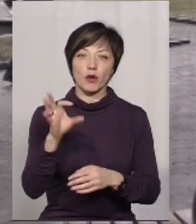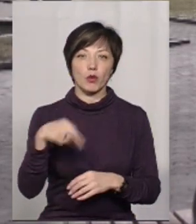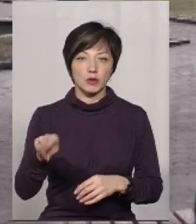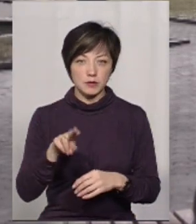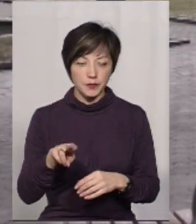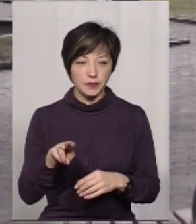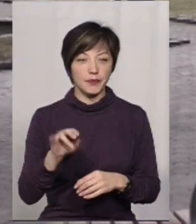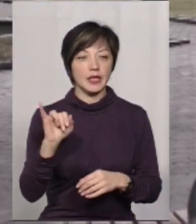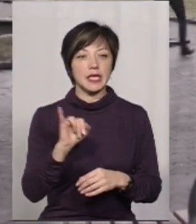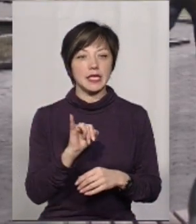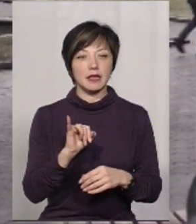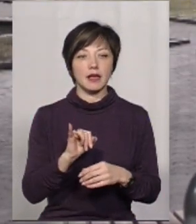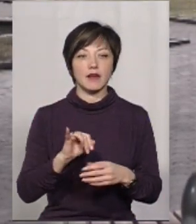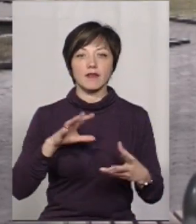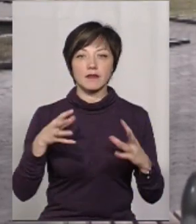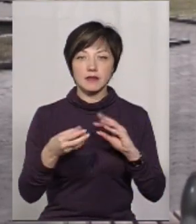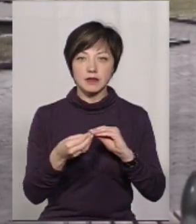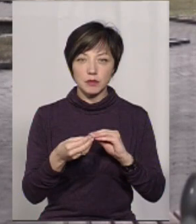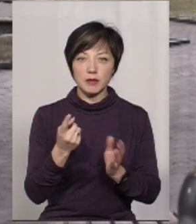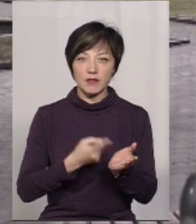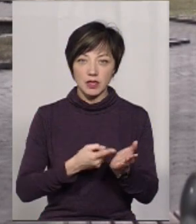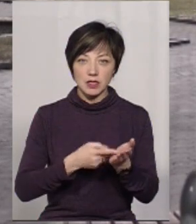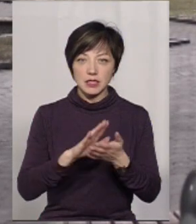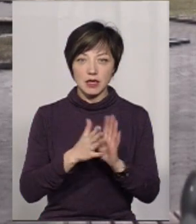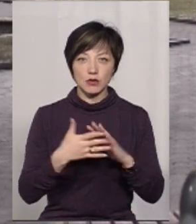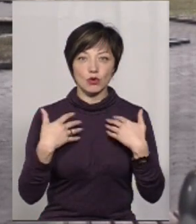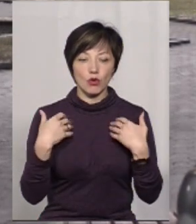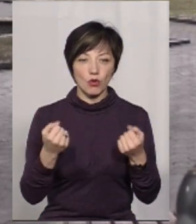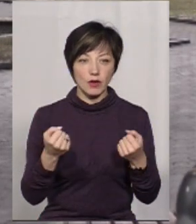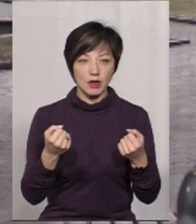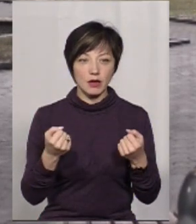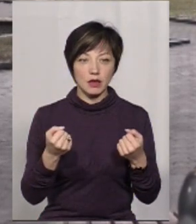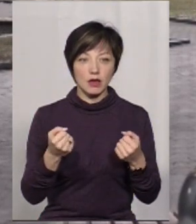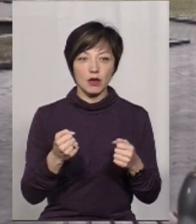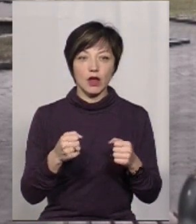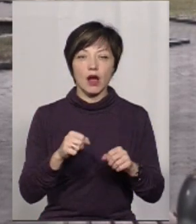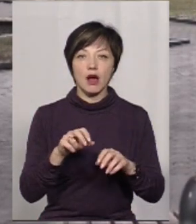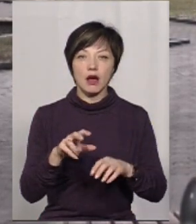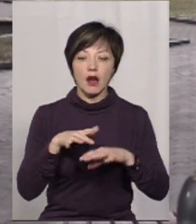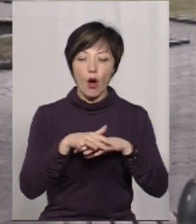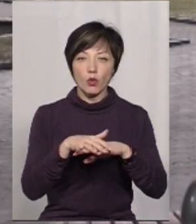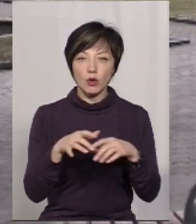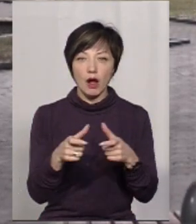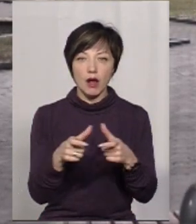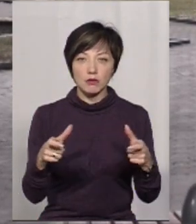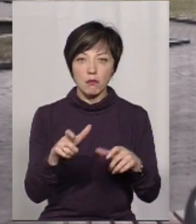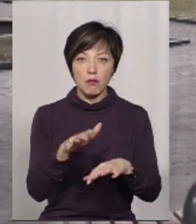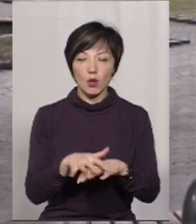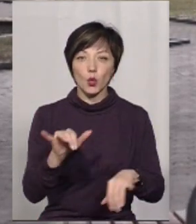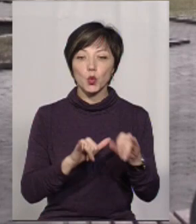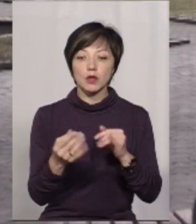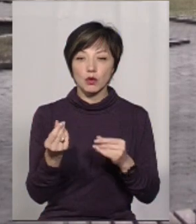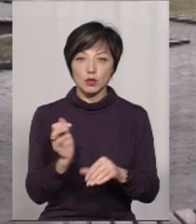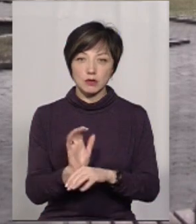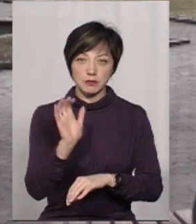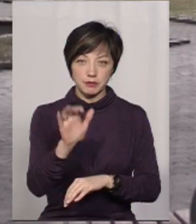коду, епікрість, який людина підтверджує стан здоров'я, розрахунковий рахунок, карточки банку, куди ці кошти